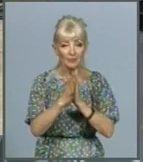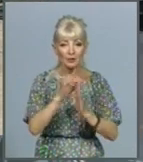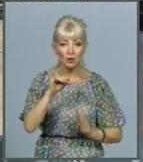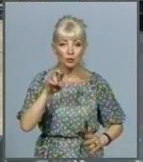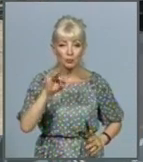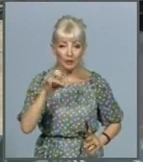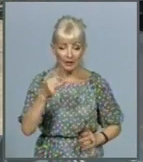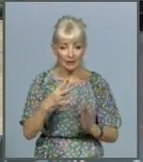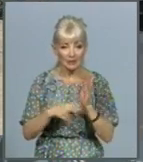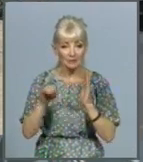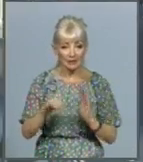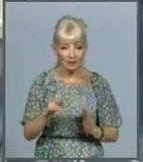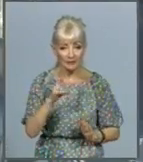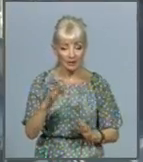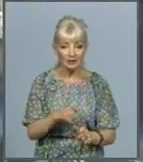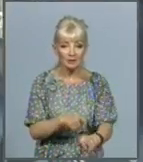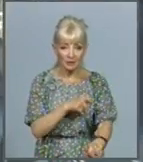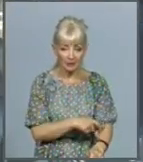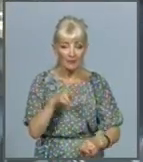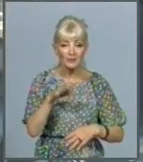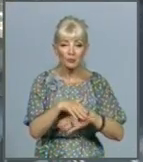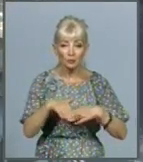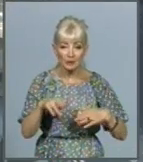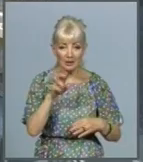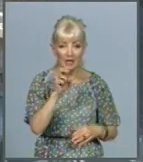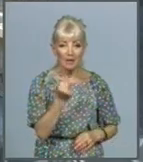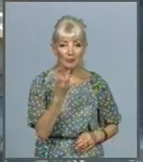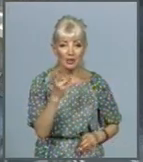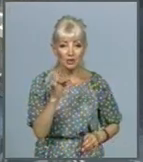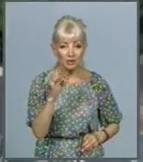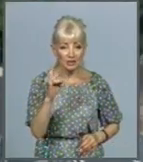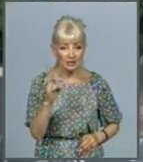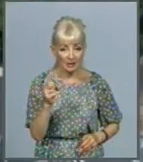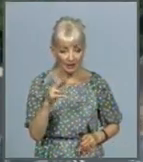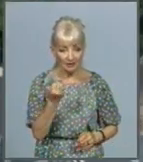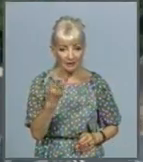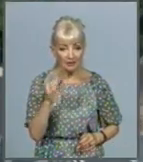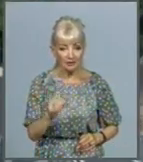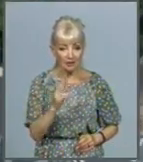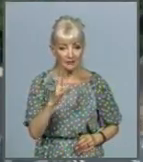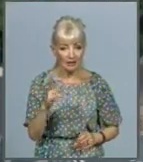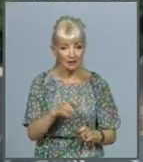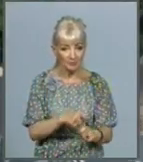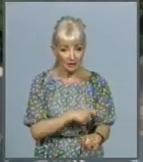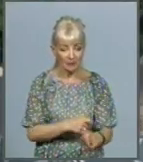квадратних, по вулиці Башкірська 13 тисяч метрів квадратних, по вулиці Героїв Труда порядка 20